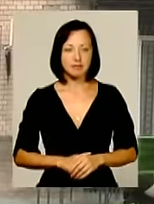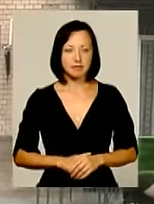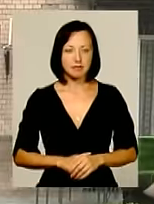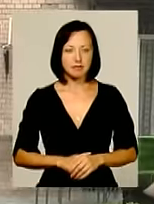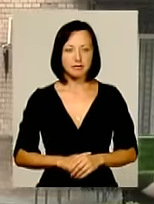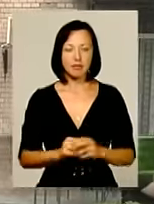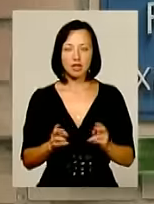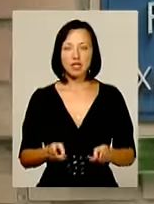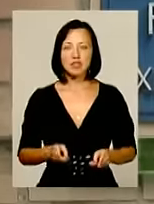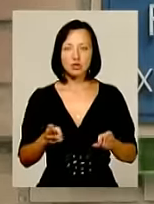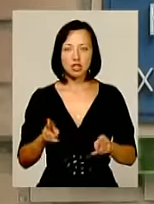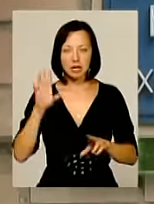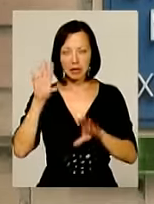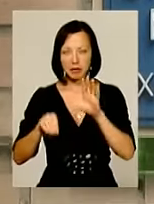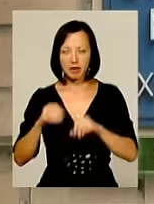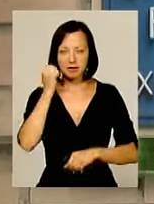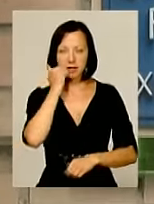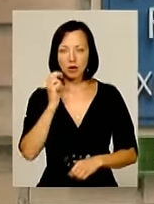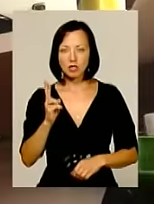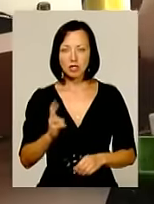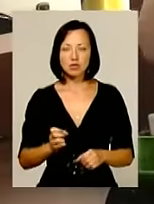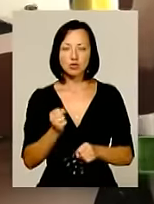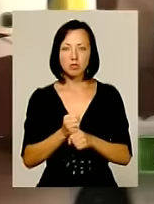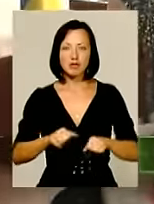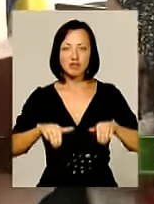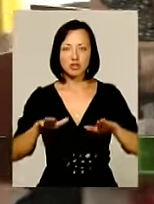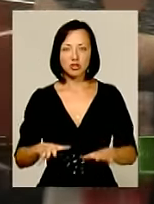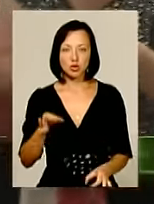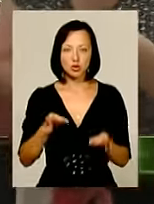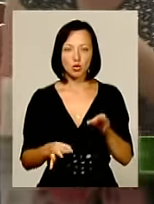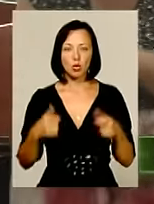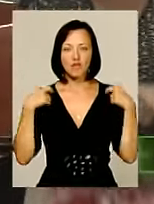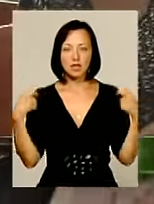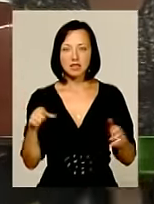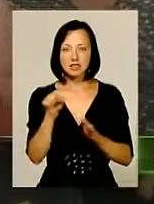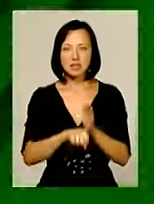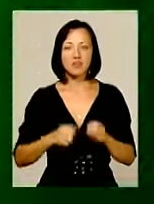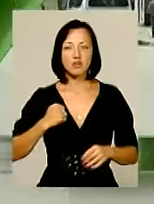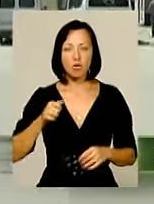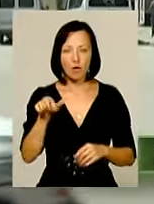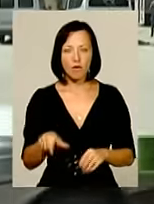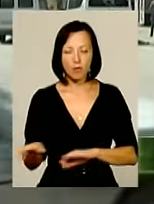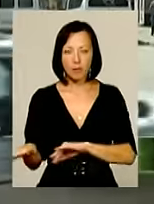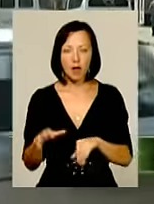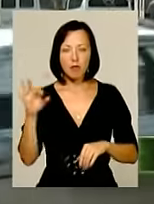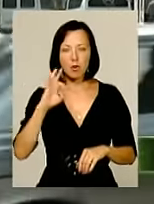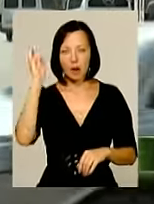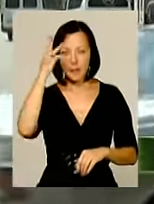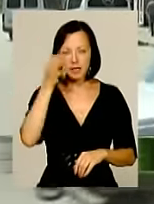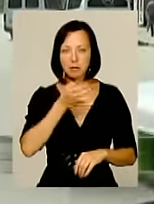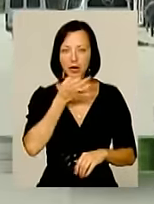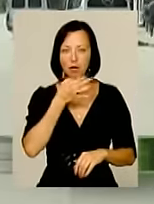Злочина недбалість. У Старокостянтинові винесли вирок офіцеру, котрий застрелив солдата. Про хмельницьких